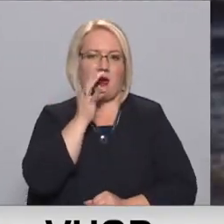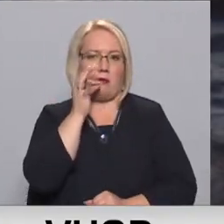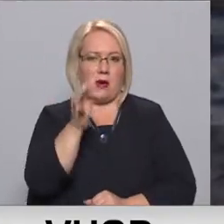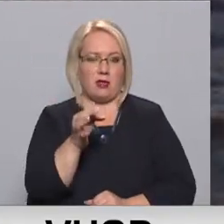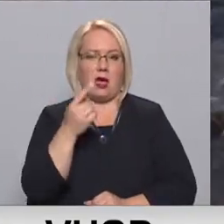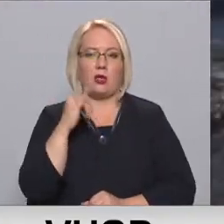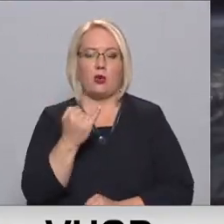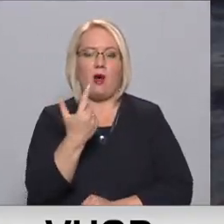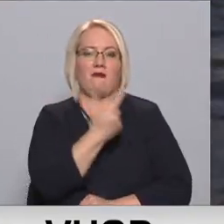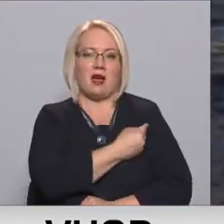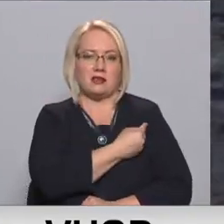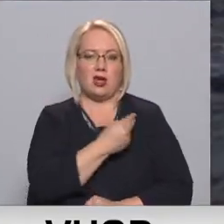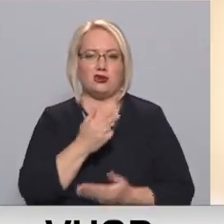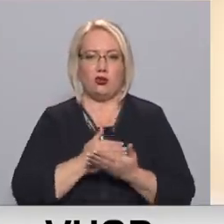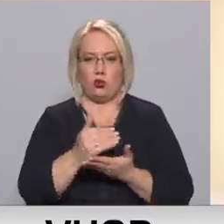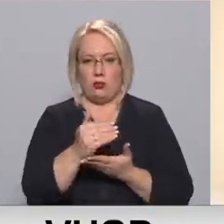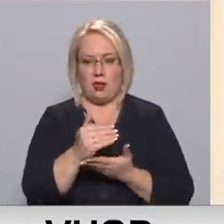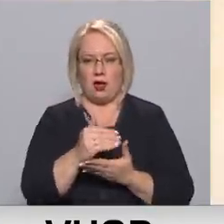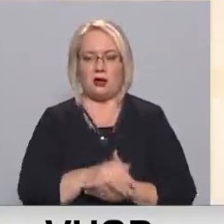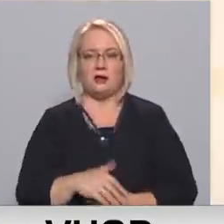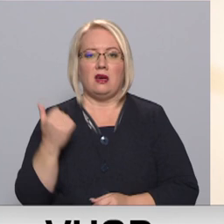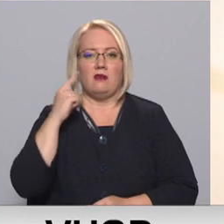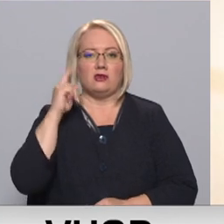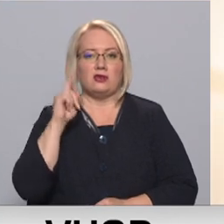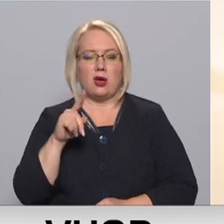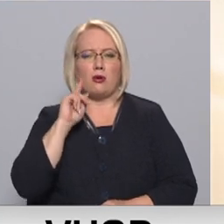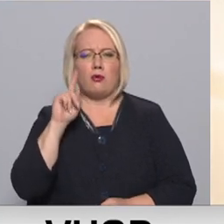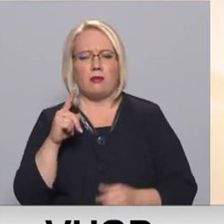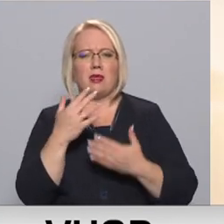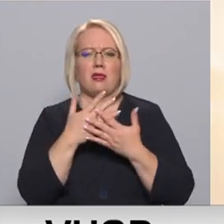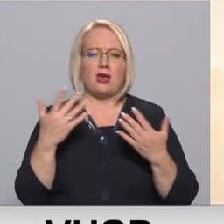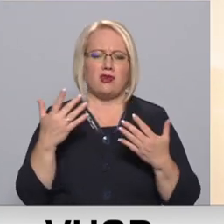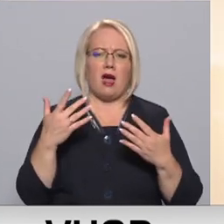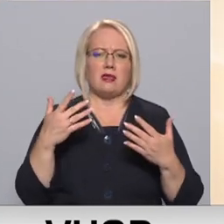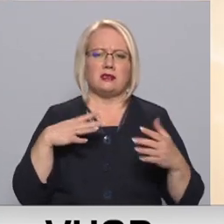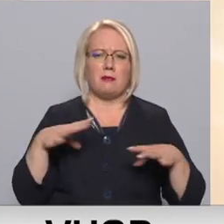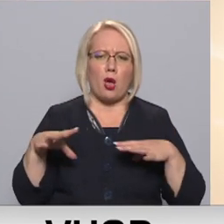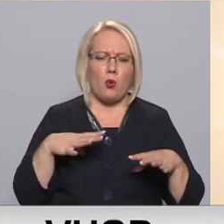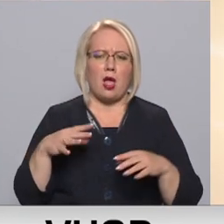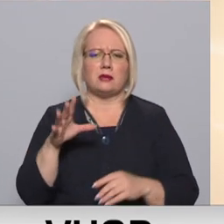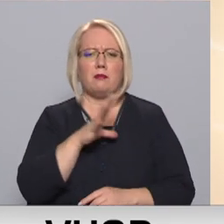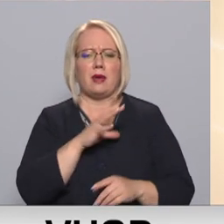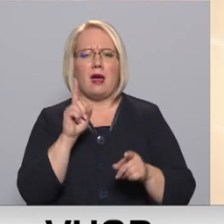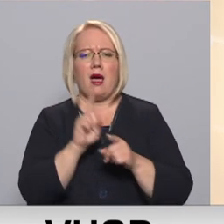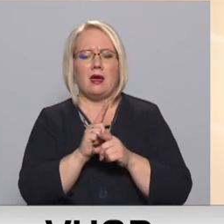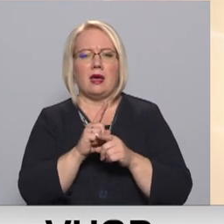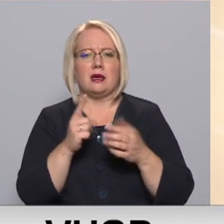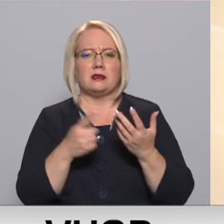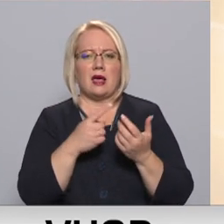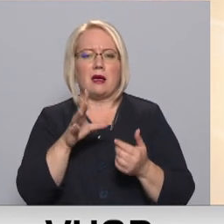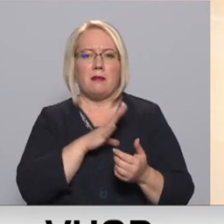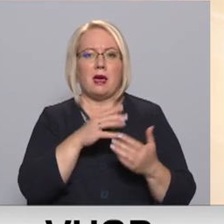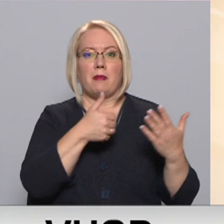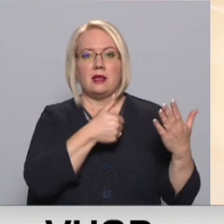jo vakcinēšanās process turpinās. Protams, ir dažādi spekulācija, ir bijuši tādi pat skaidrs, ka tie ir bijuši